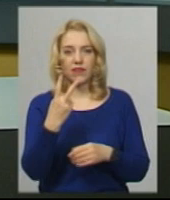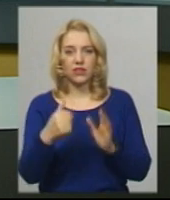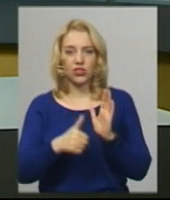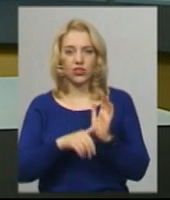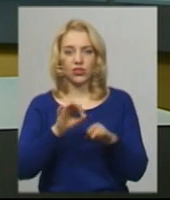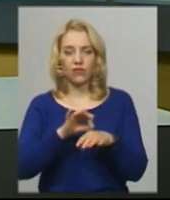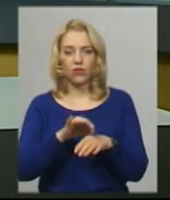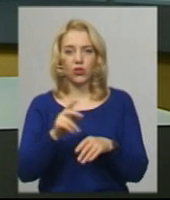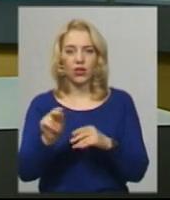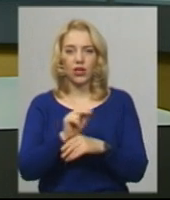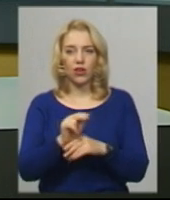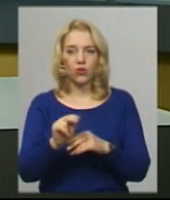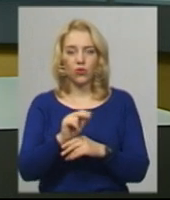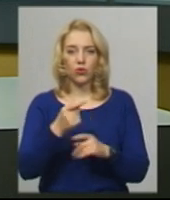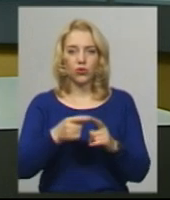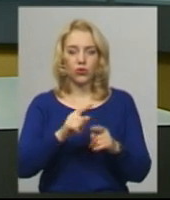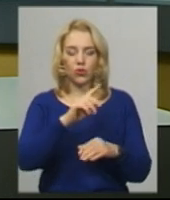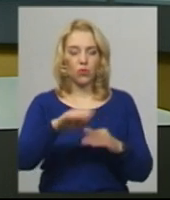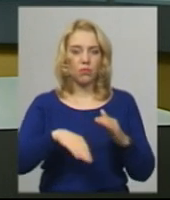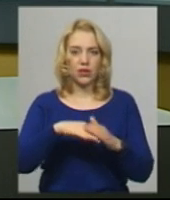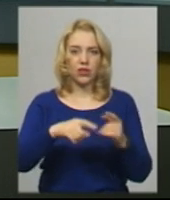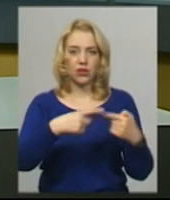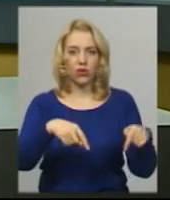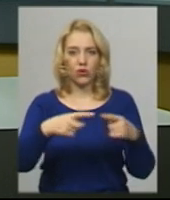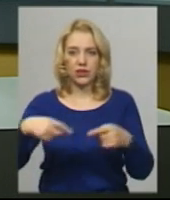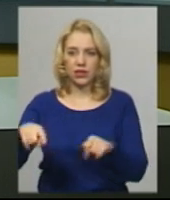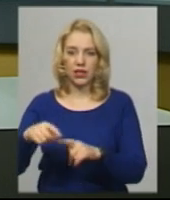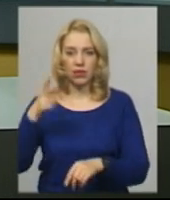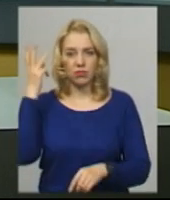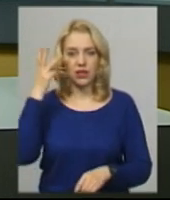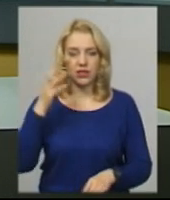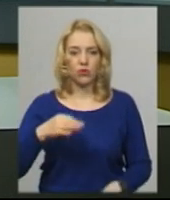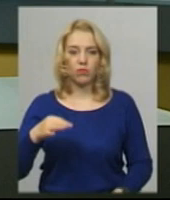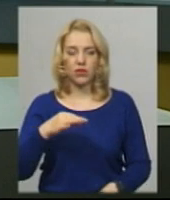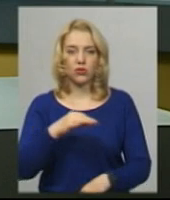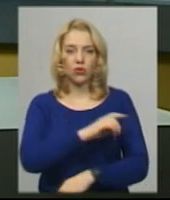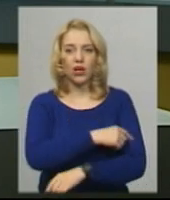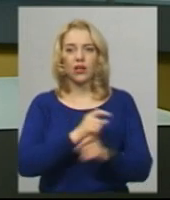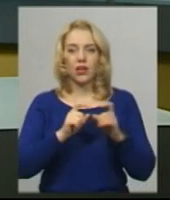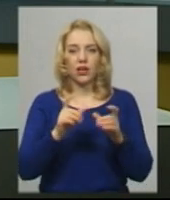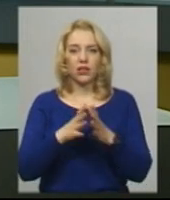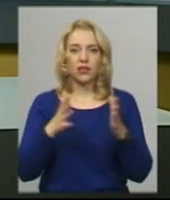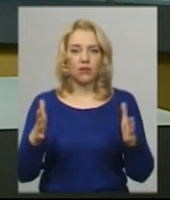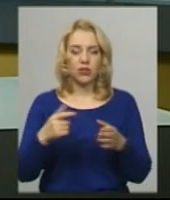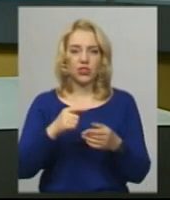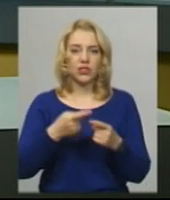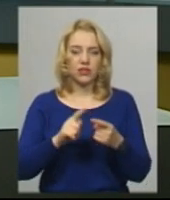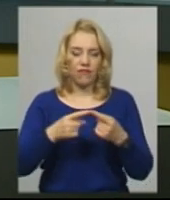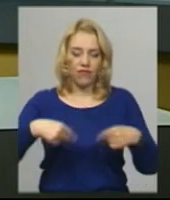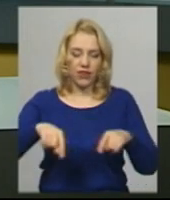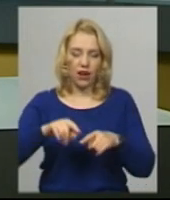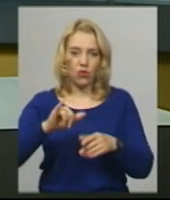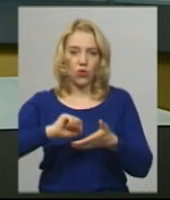у структурних підрозділах Центру детоксикації та гемодіалізу Хмельницької обласної лікарні. Найбільша філія – Кам'янець-Подільська,